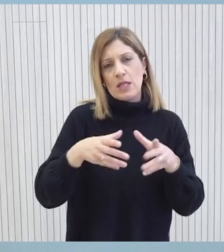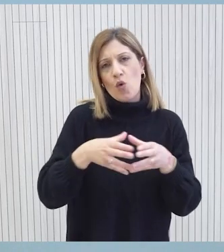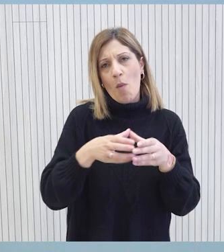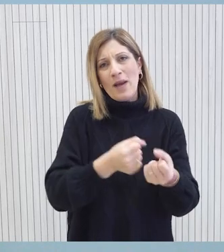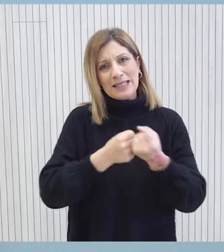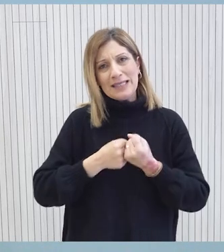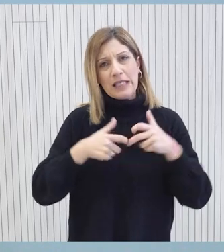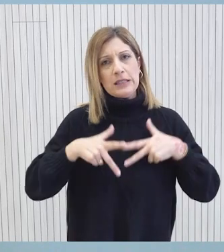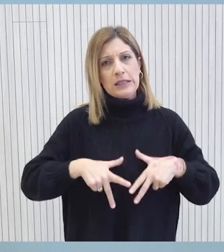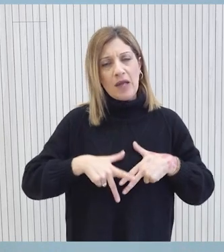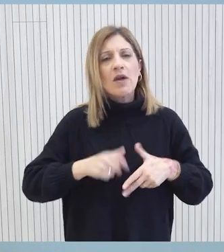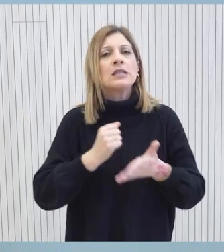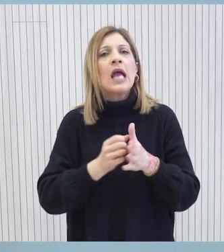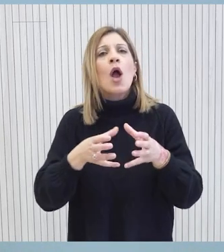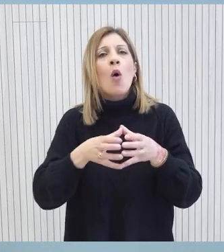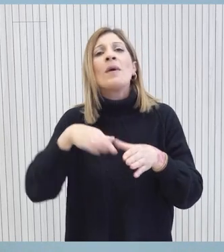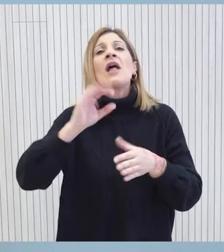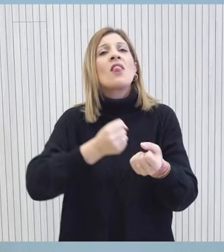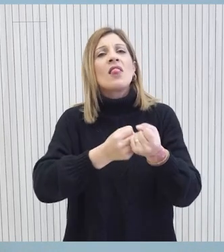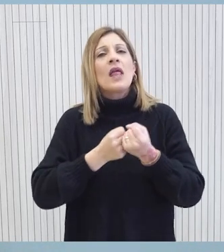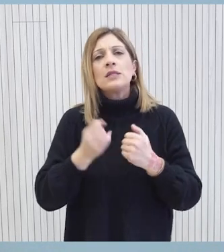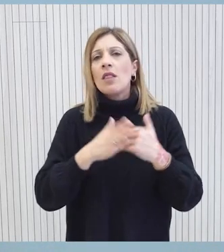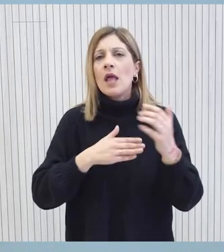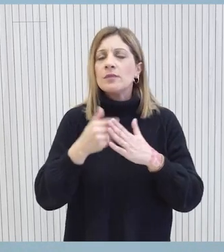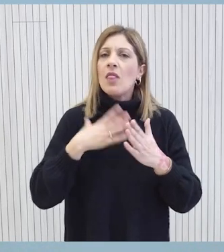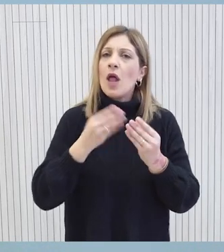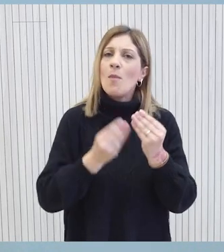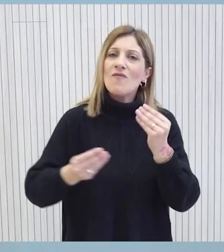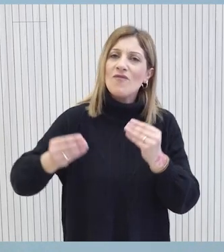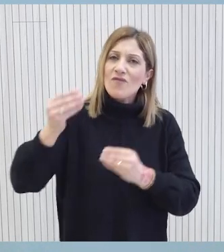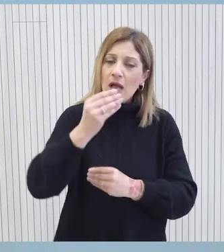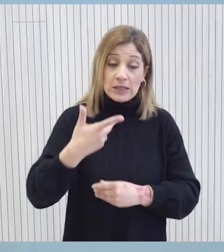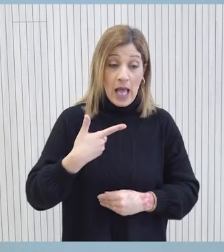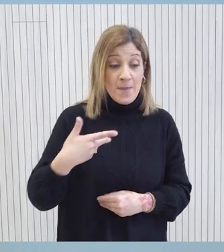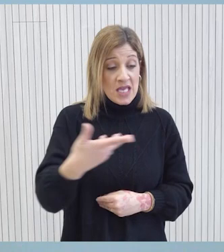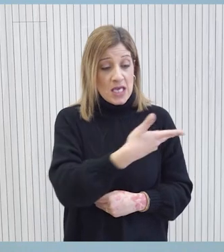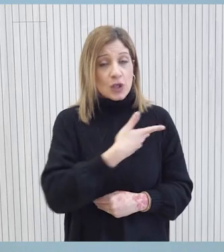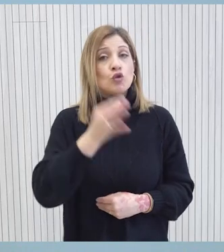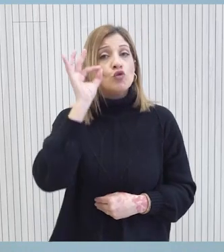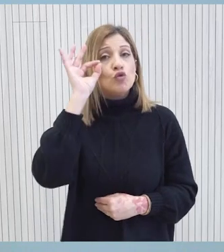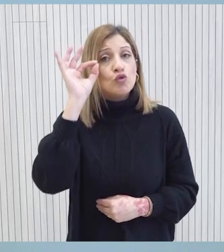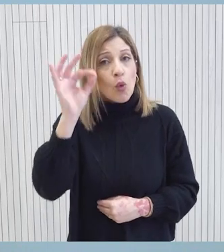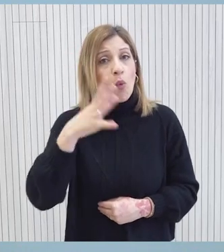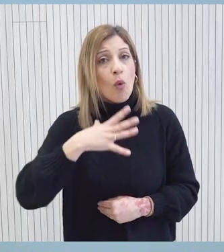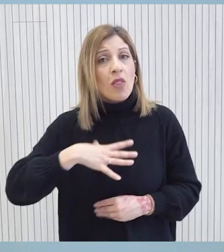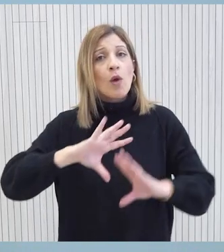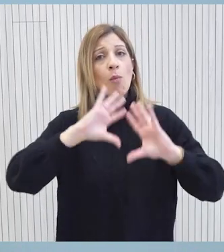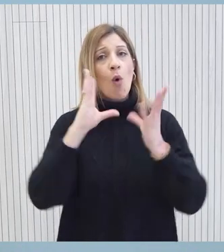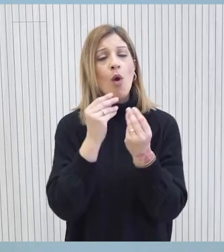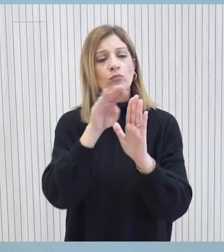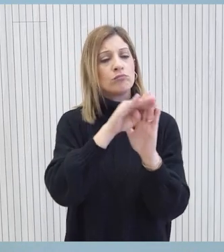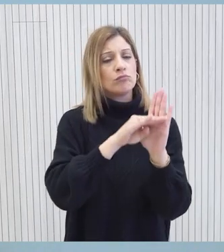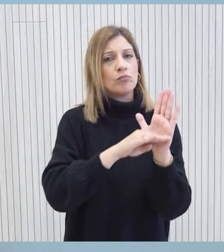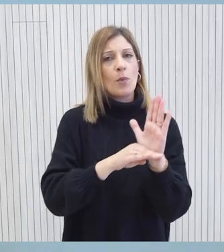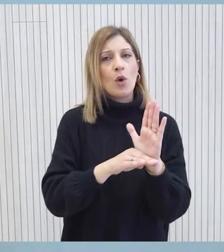με τις πολιτικές δυνάμεις που δεν στηρίζουν την κυβέρνηση. Ως ευτελεστική εξουσία έχω μια αποστολή. Να υλοποιήσουμε το σύνολο του πρόγραμματος για